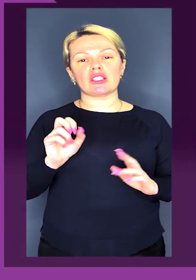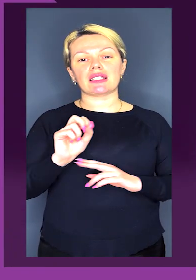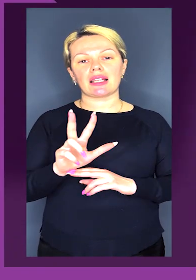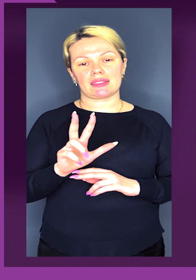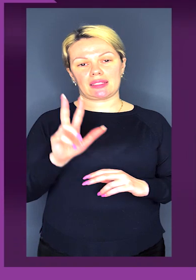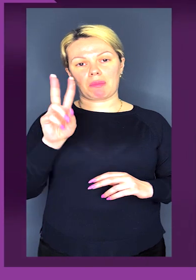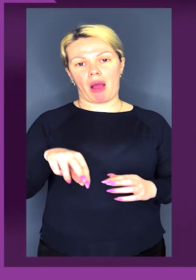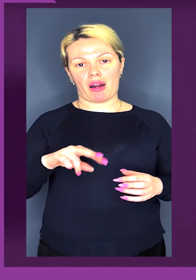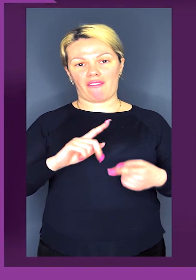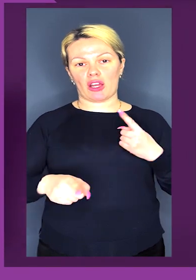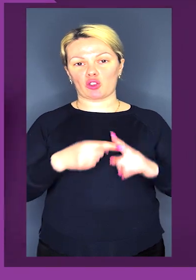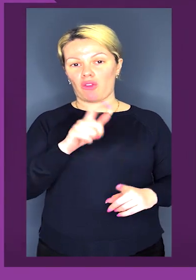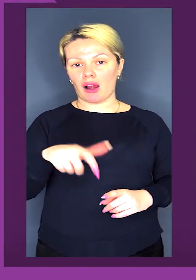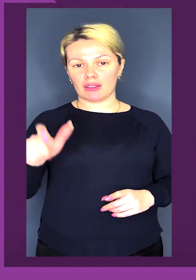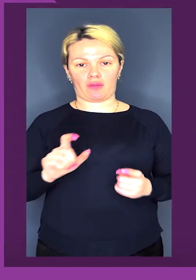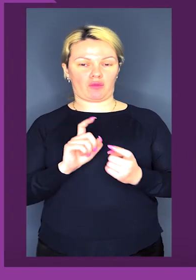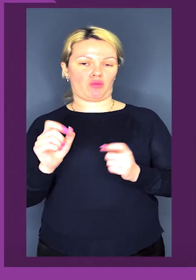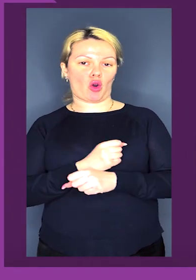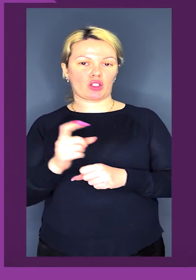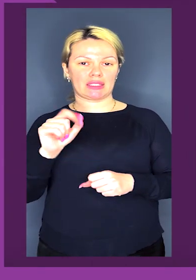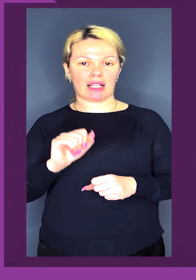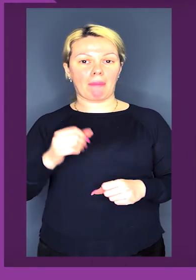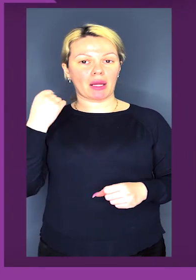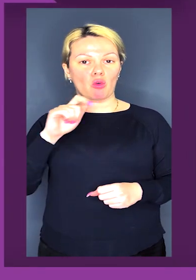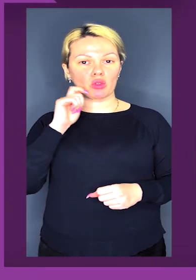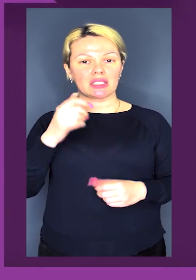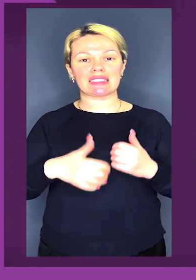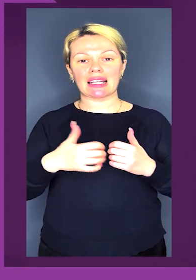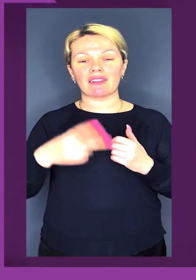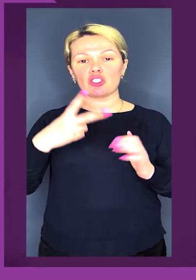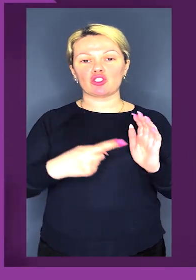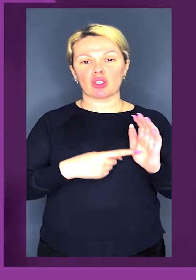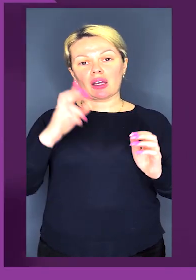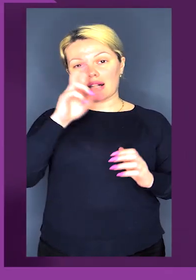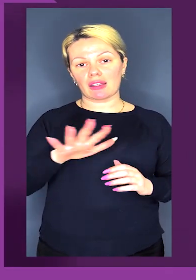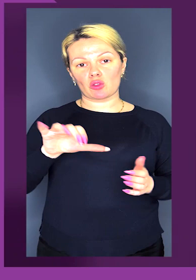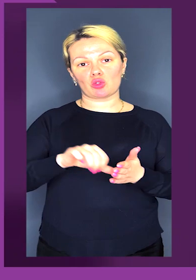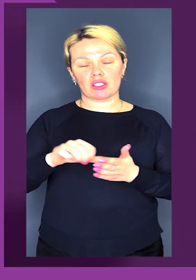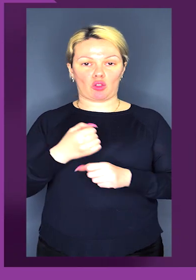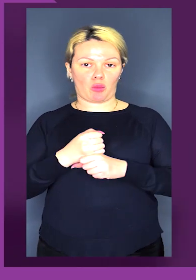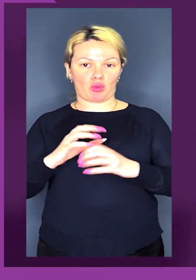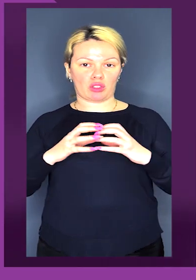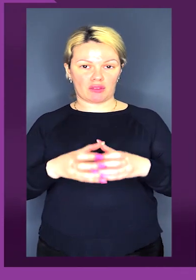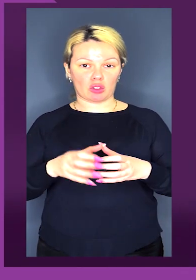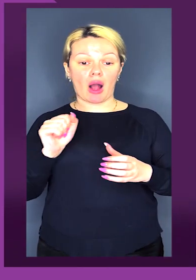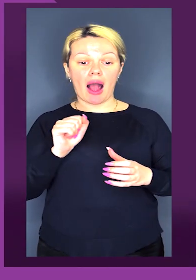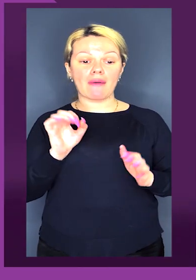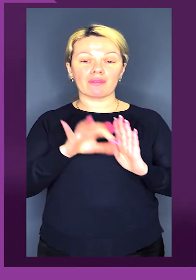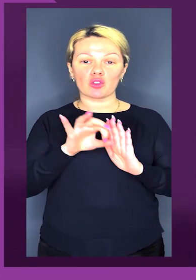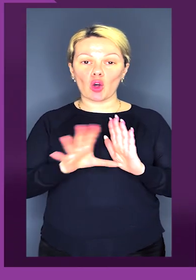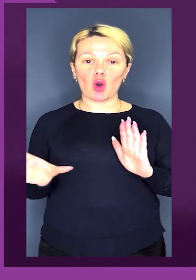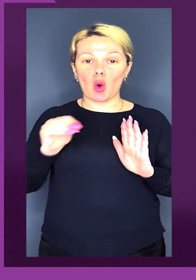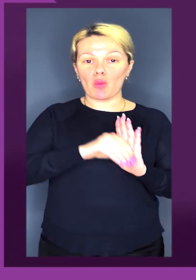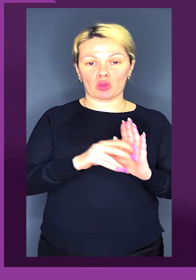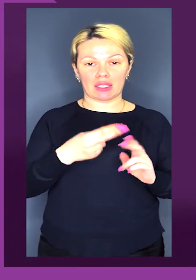лише 13 парафактувальників боролись за перемоги України серед 26 країн-учасниць Кубку світу. А у доробку